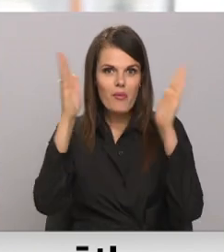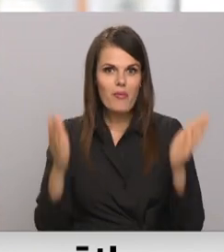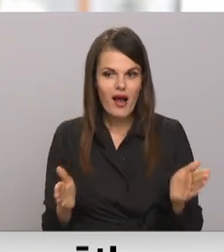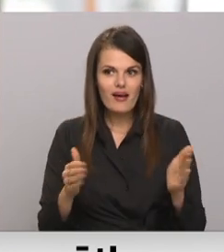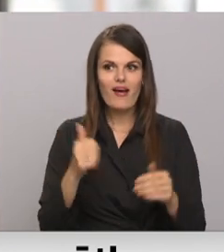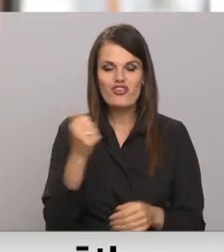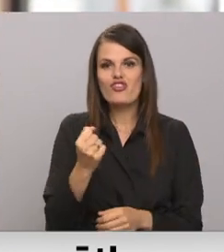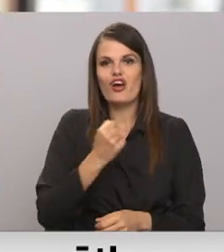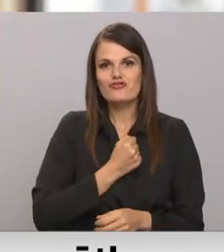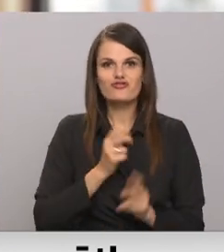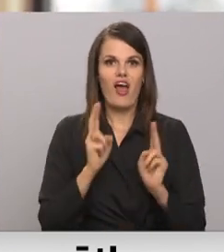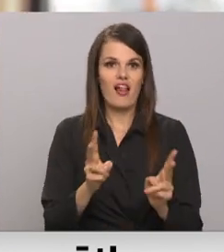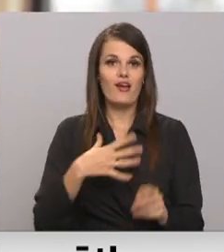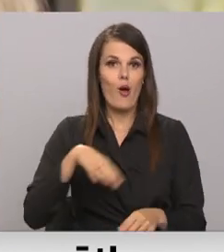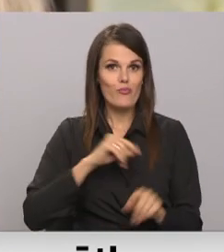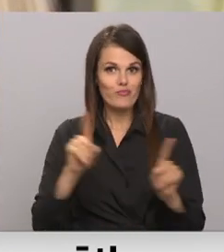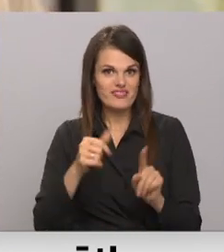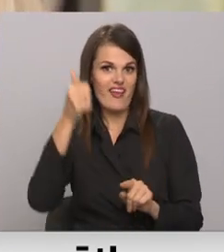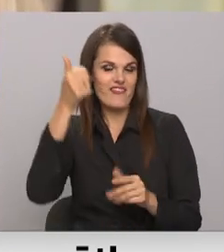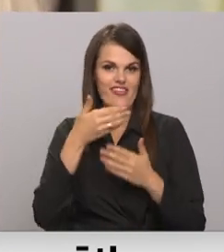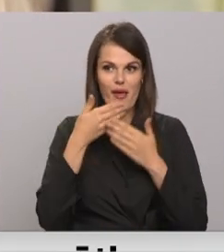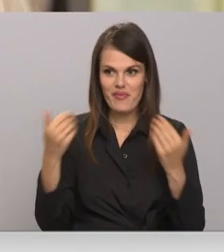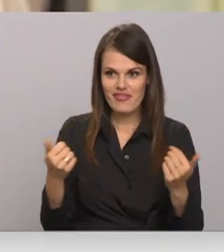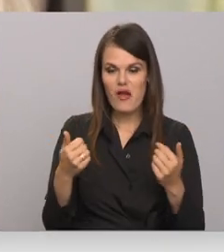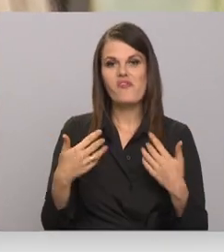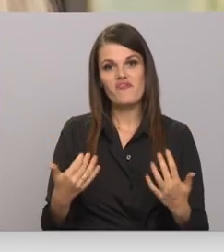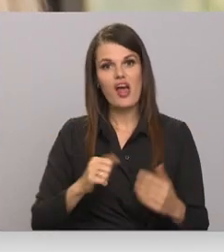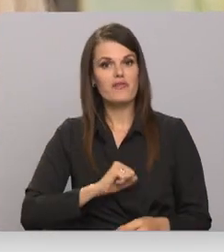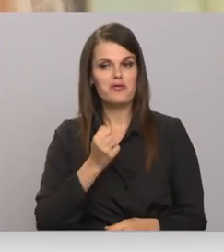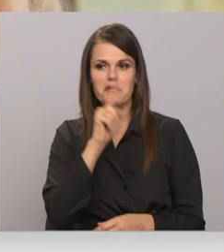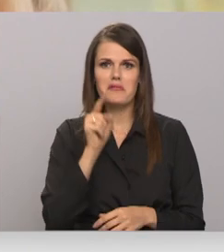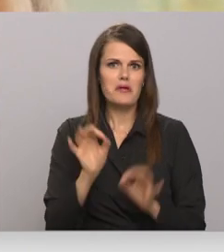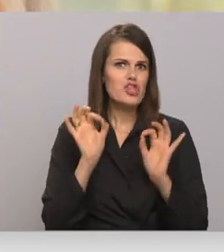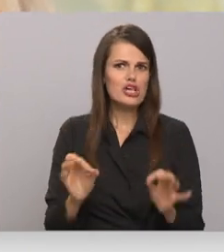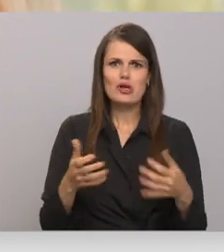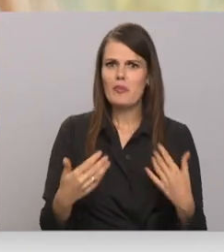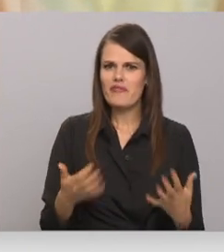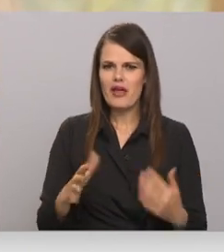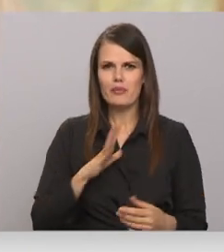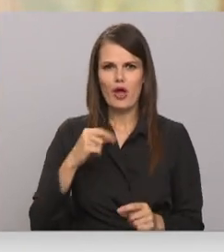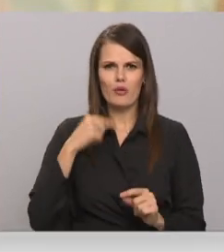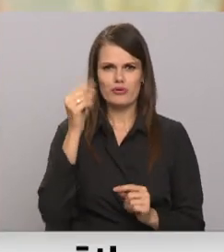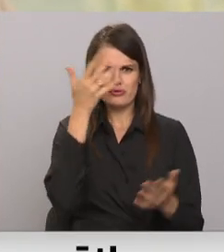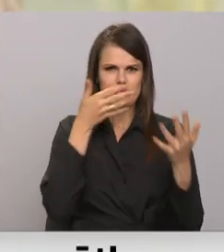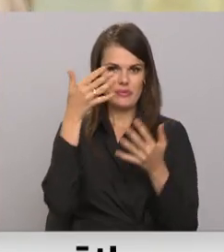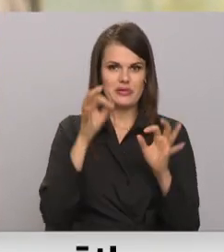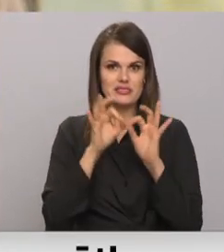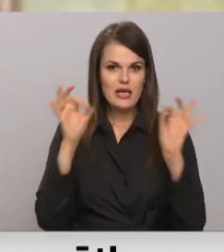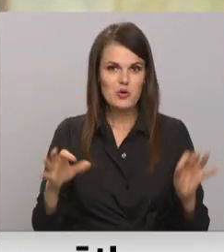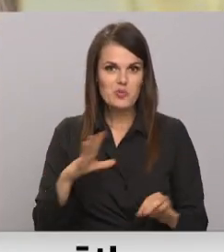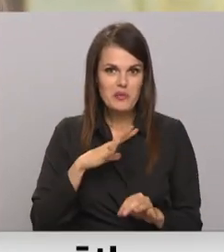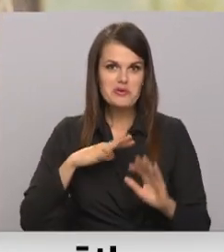žēl, ka pie mums var un viņiem nav viegli vai grūti. Nē, bija īstenībā viegli, tikai es tur mazliet nesapratu sākumā,